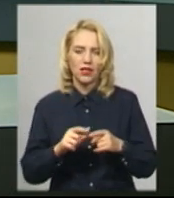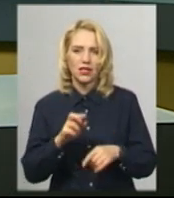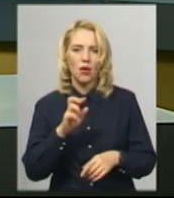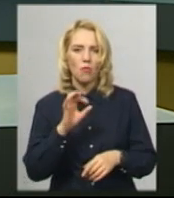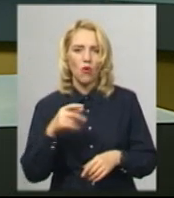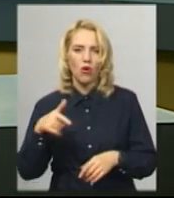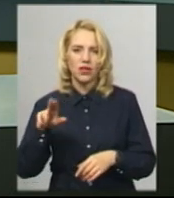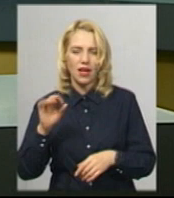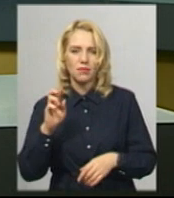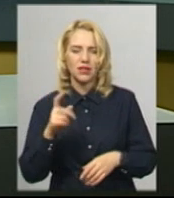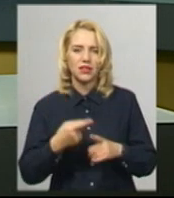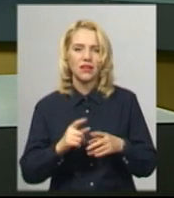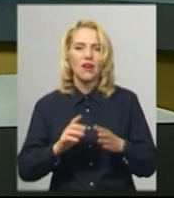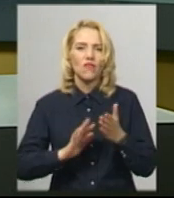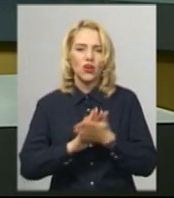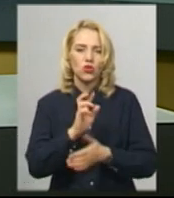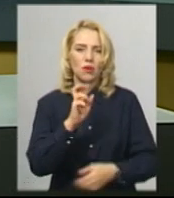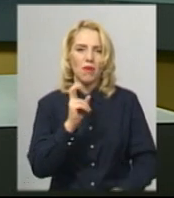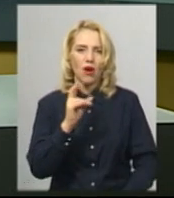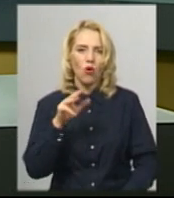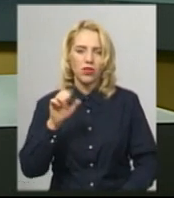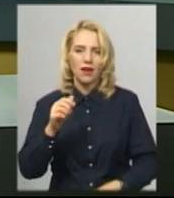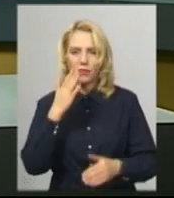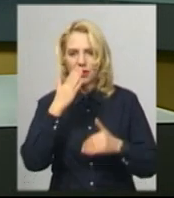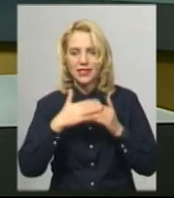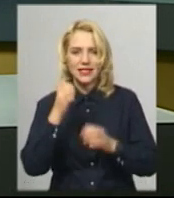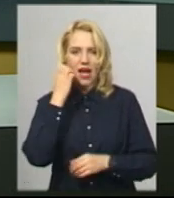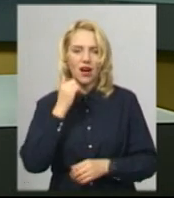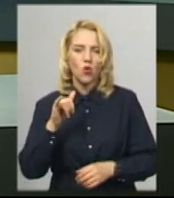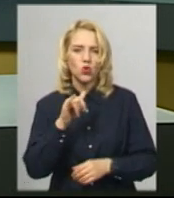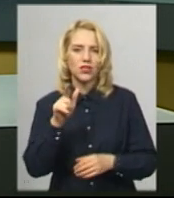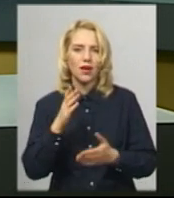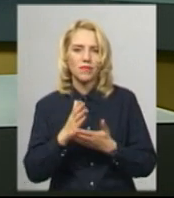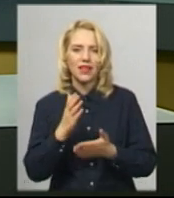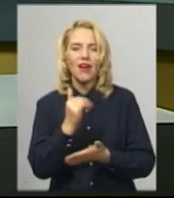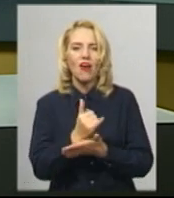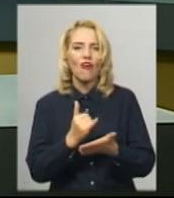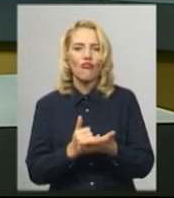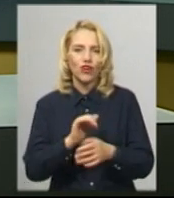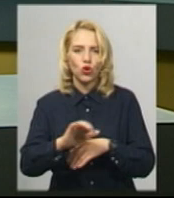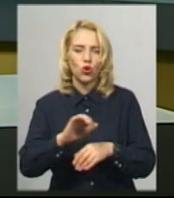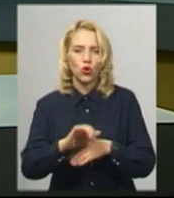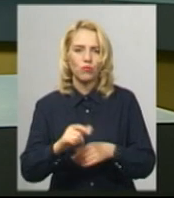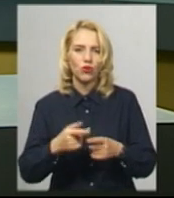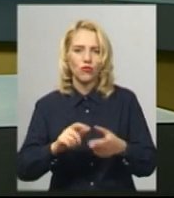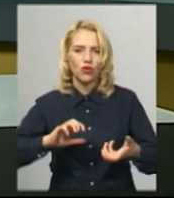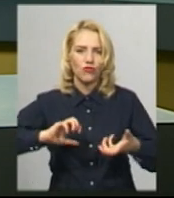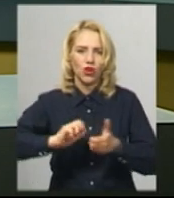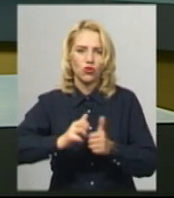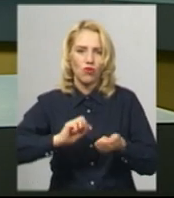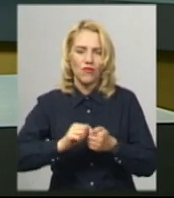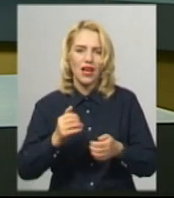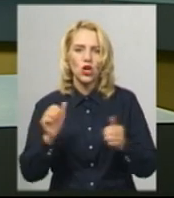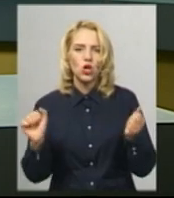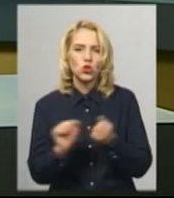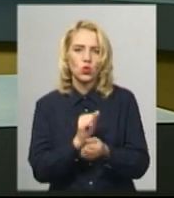вирощує виноград у Бакоцькій затоці неподалік Старої Ушиці. Там має невелику виноробню, де виготовляє сухе червоне вино, якого в рік